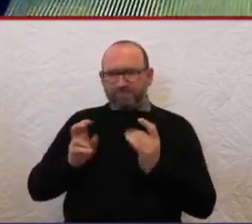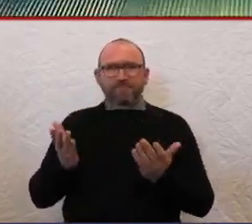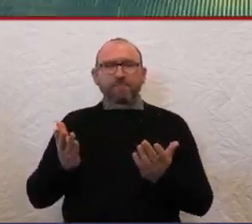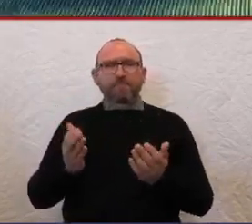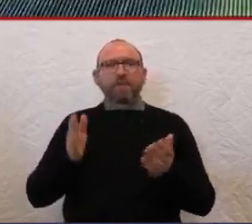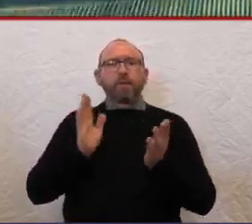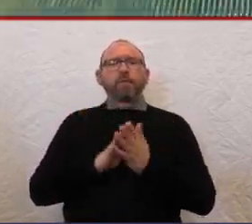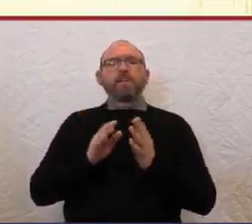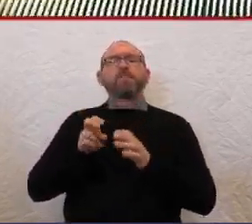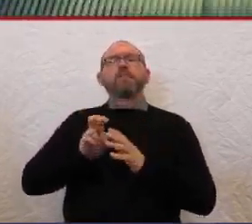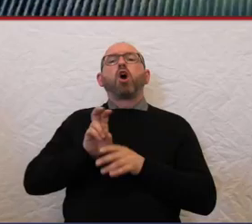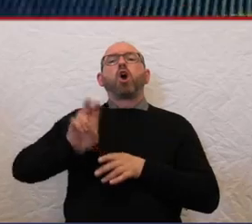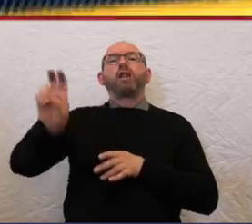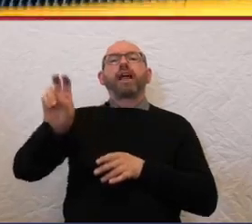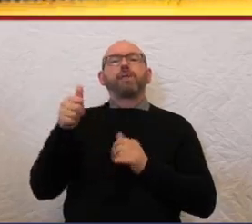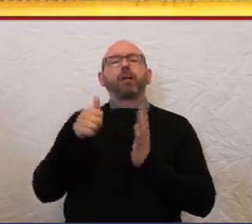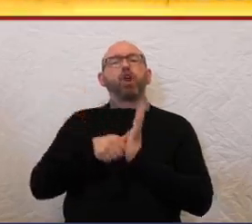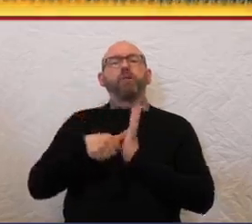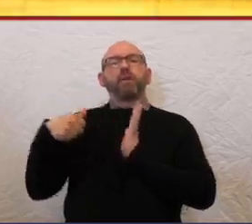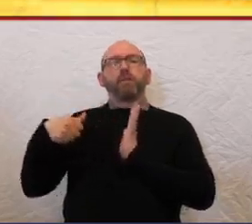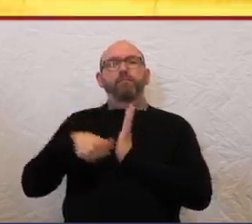Und drückte dann auf der Rolltreppe einen Knopf,